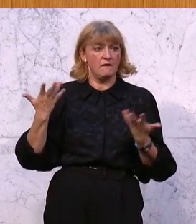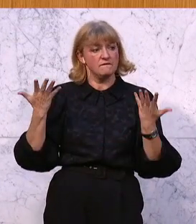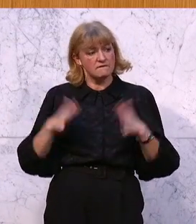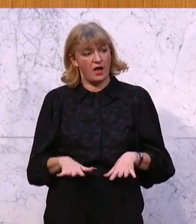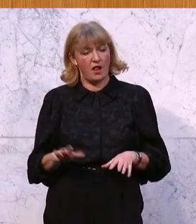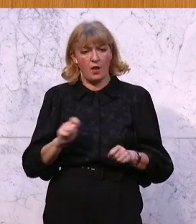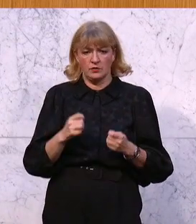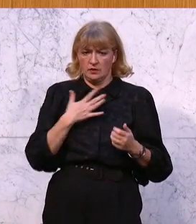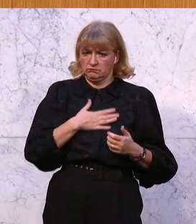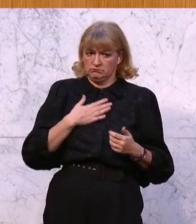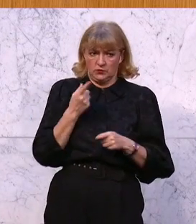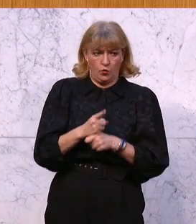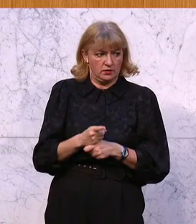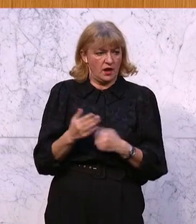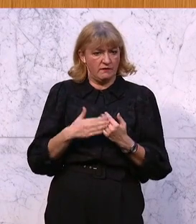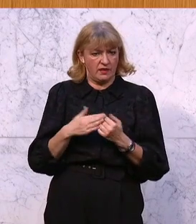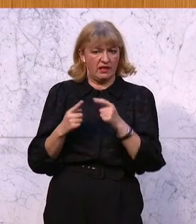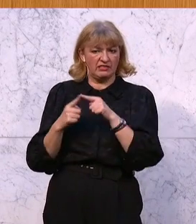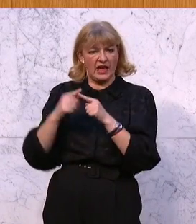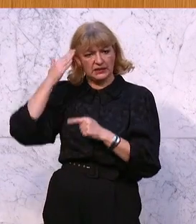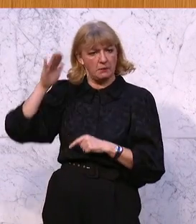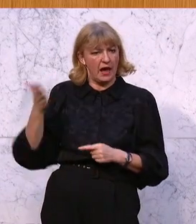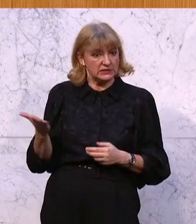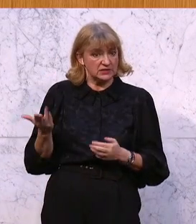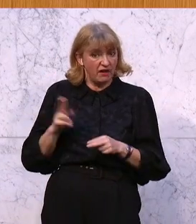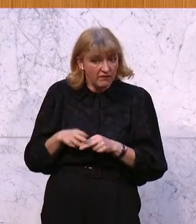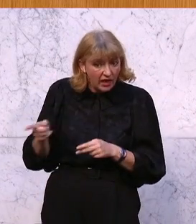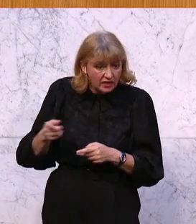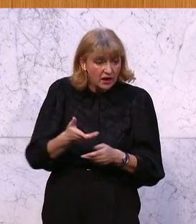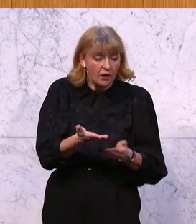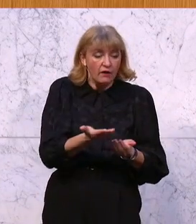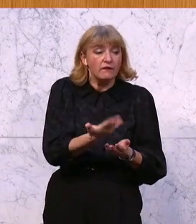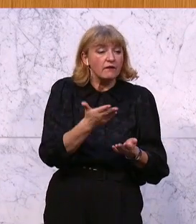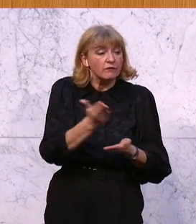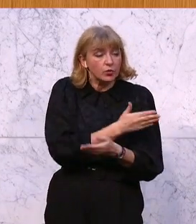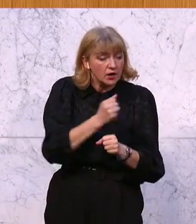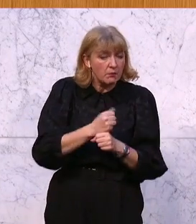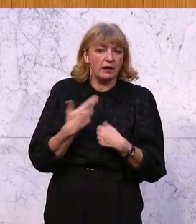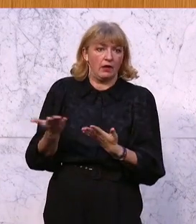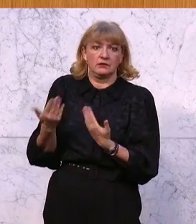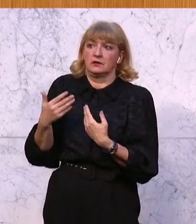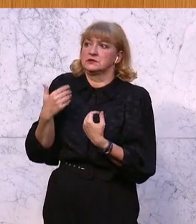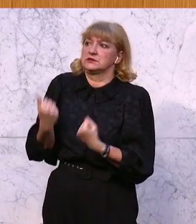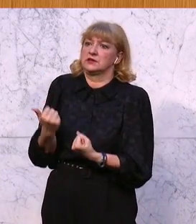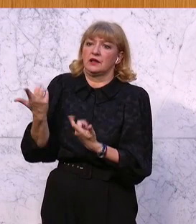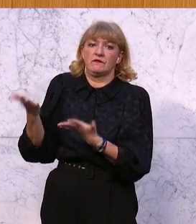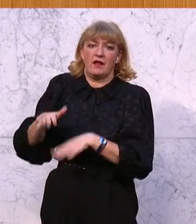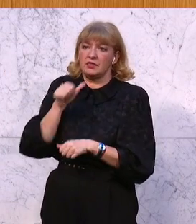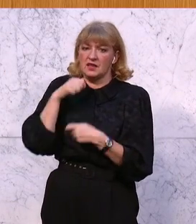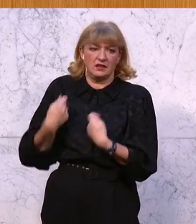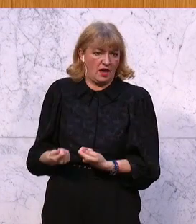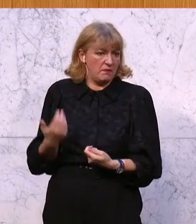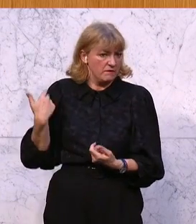so ein schändliches Urteil wie im Fall Deichtmeister nicht gegeben. Und was wir leider auch vermissen,